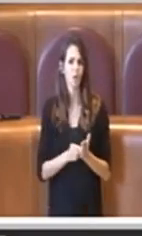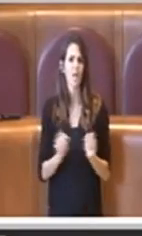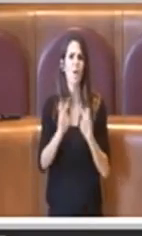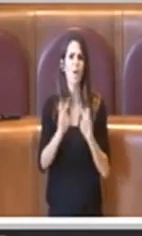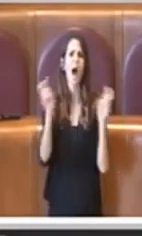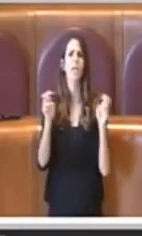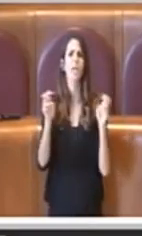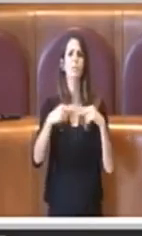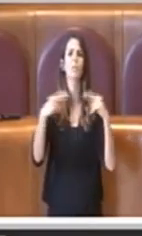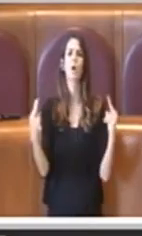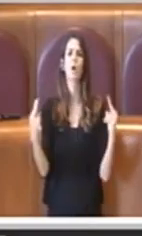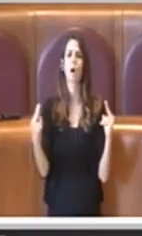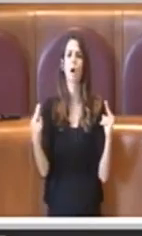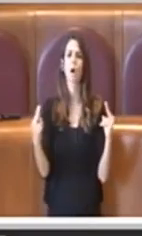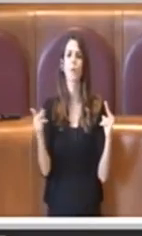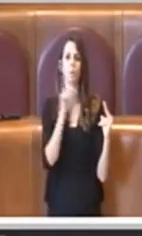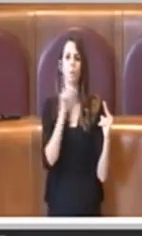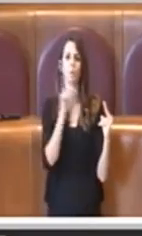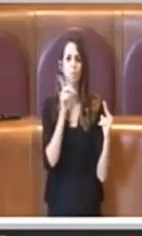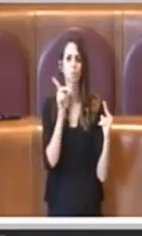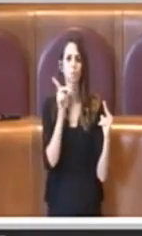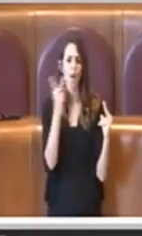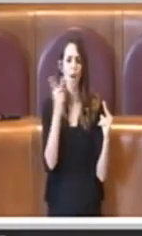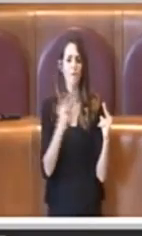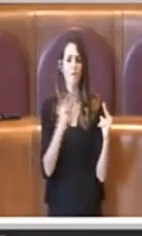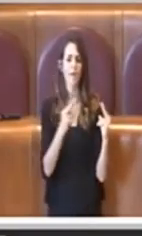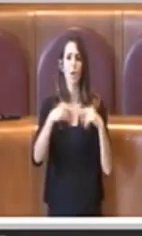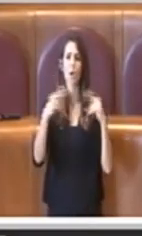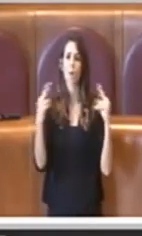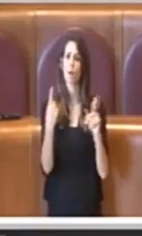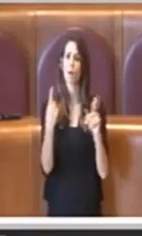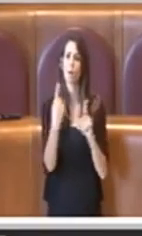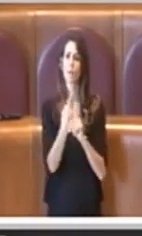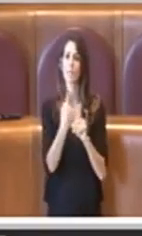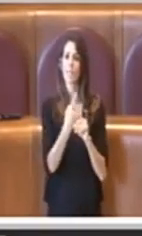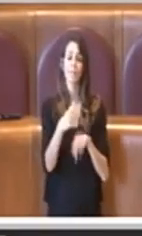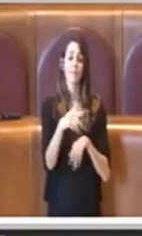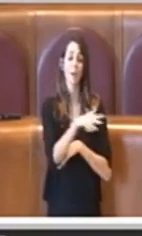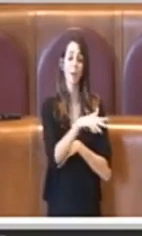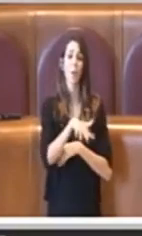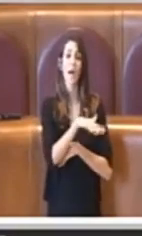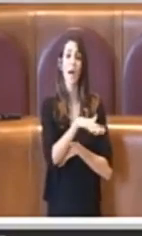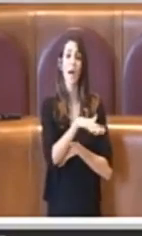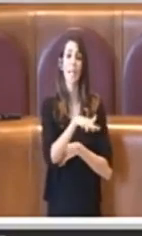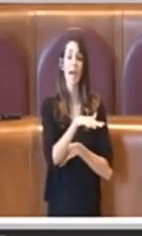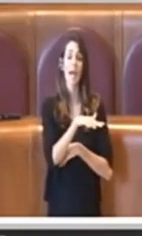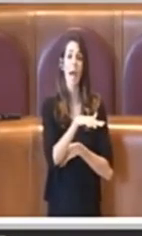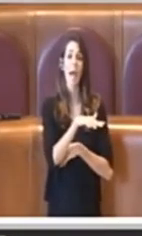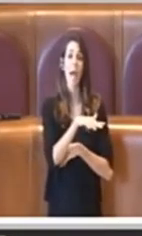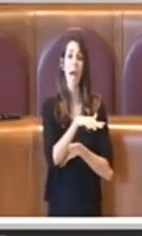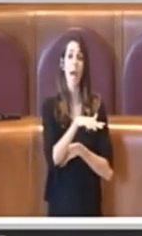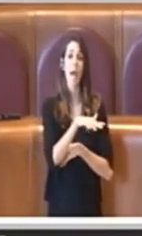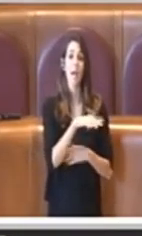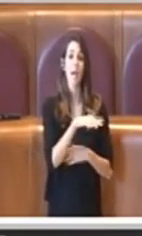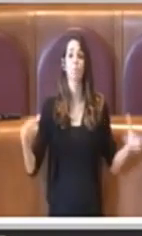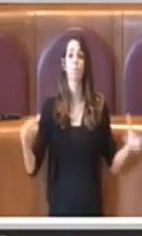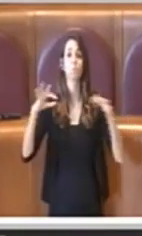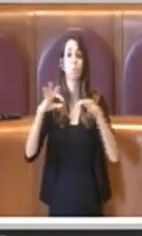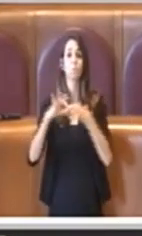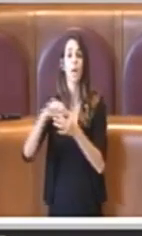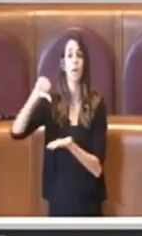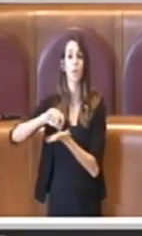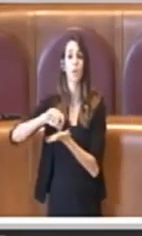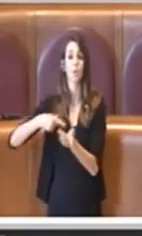che in realtà dovrebbe collegare il quartiere al centro commerciale, a questa